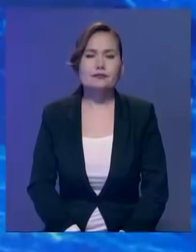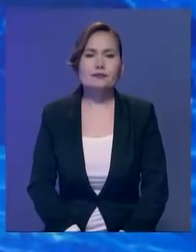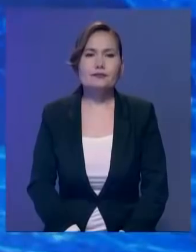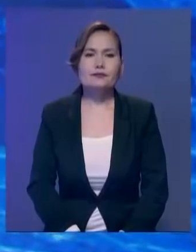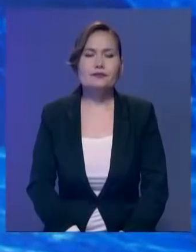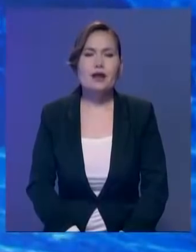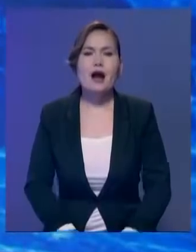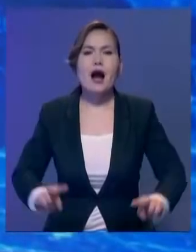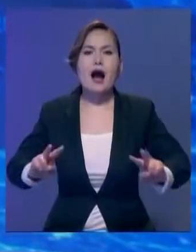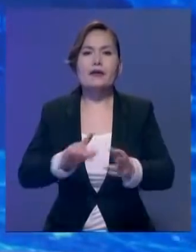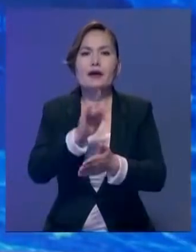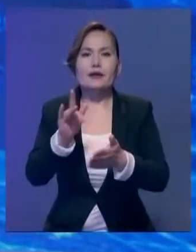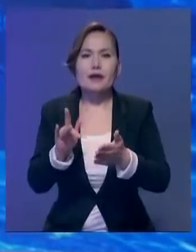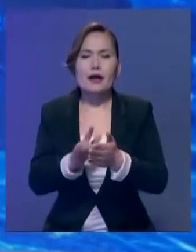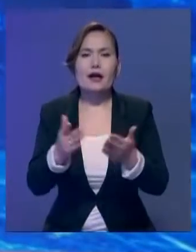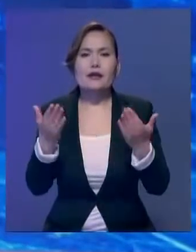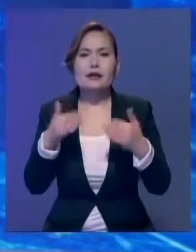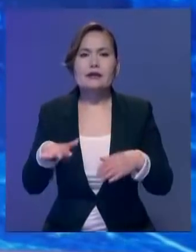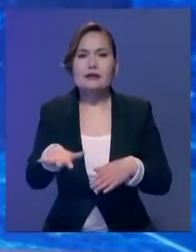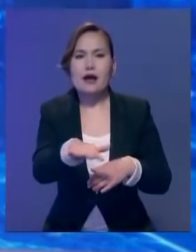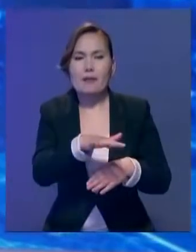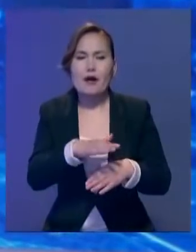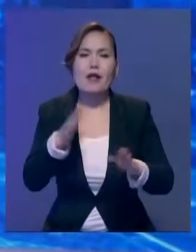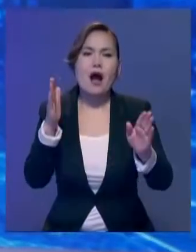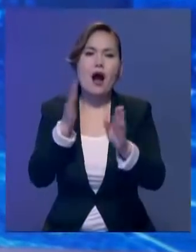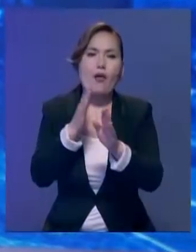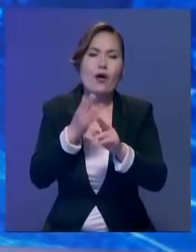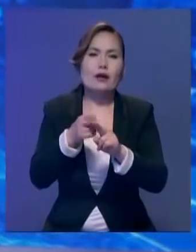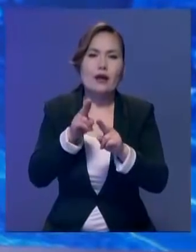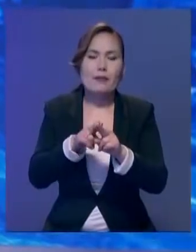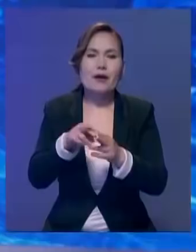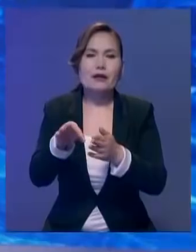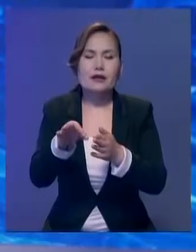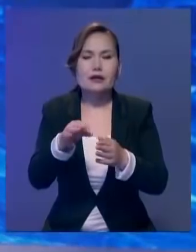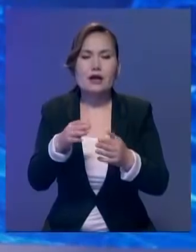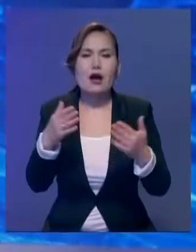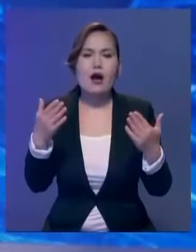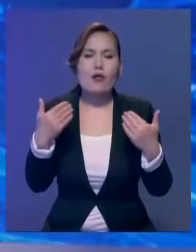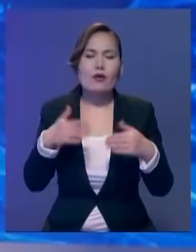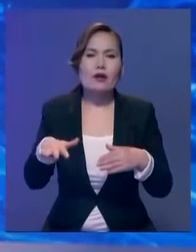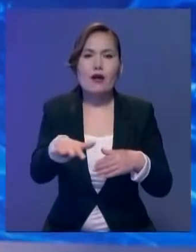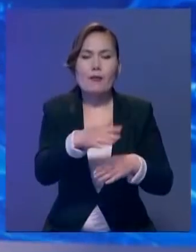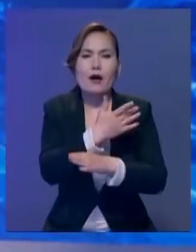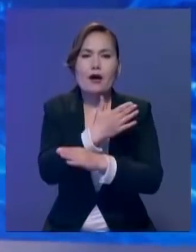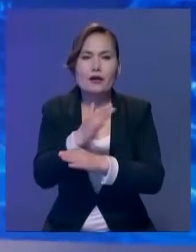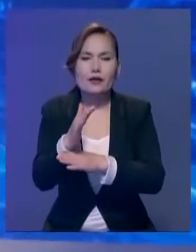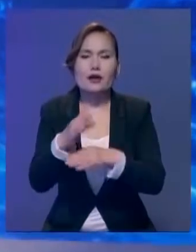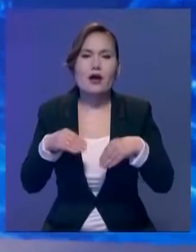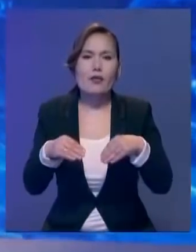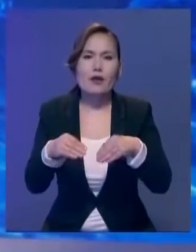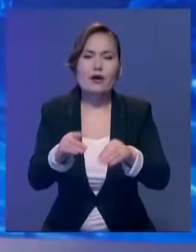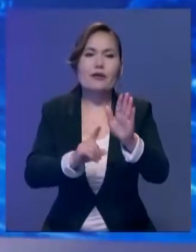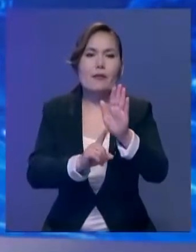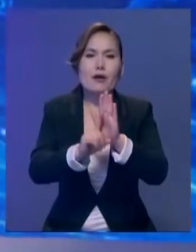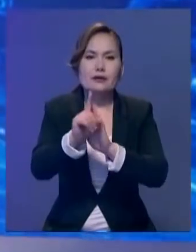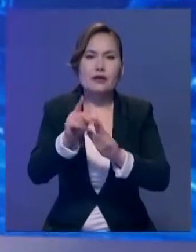Ел орда саябақтарында жергілікті ауарайына бірден бейімделе қоймайтын жаңа өсімдіктермен талдар жер сіндір